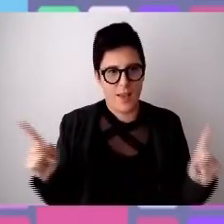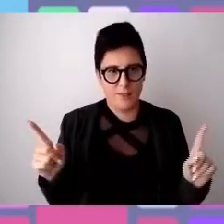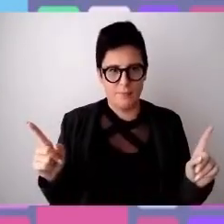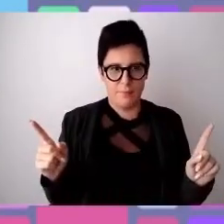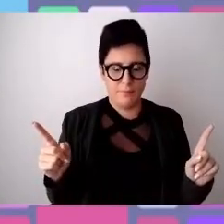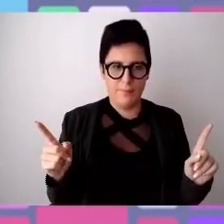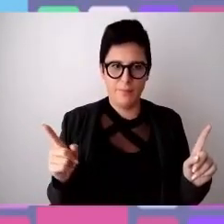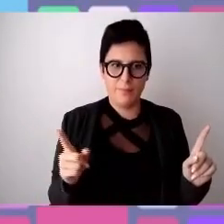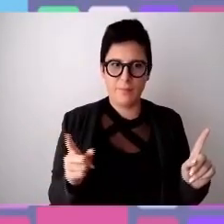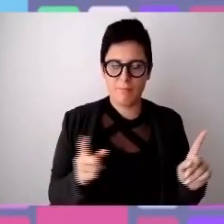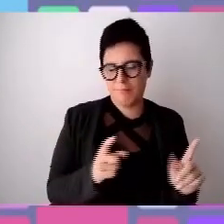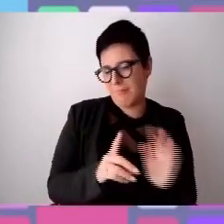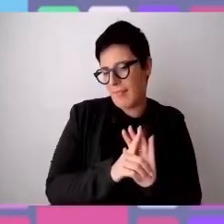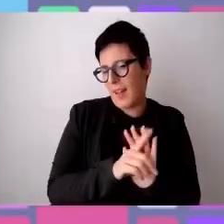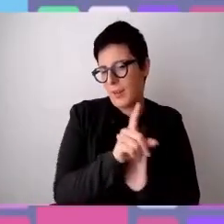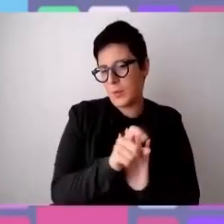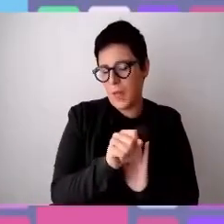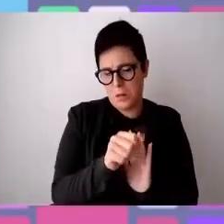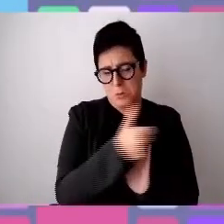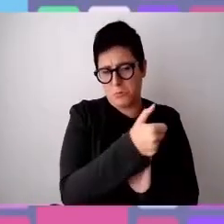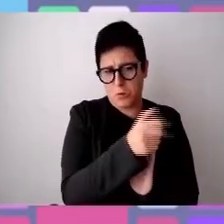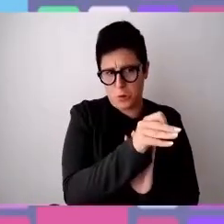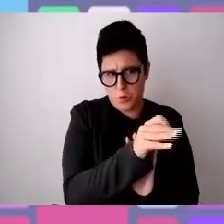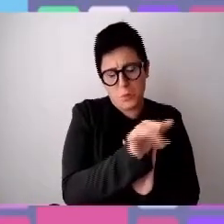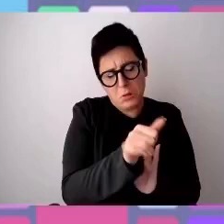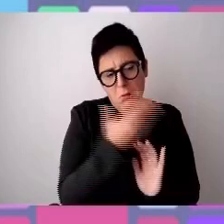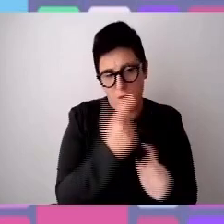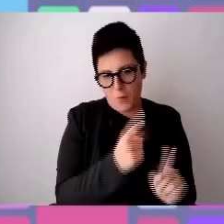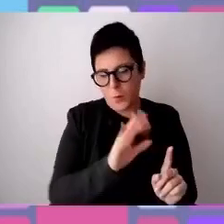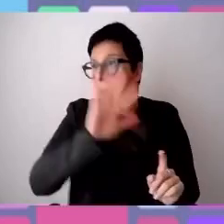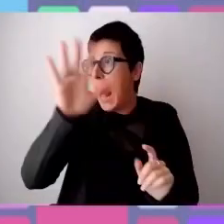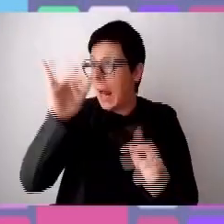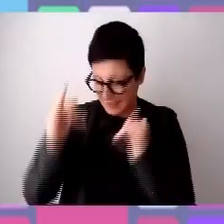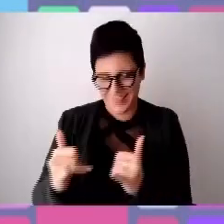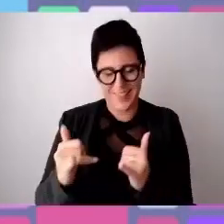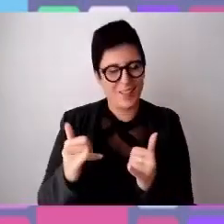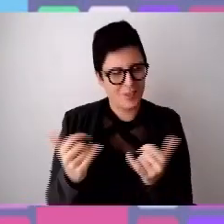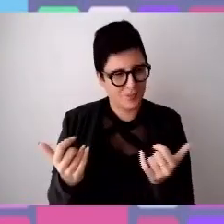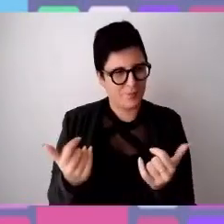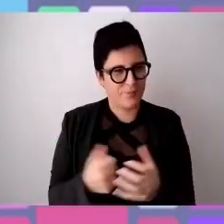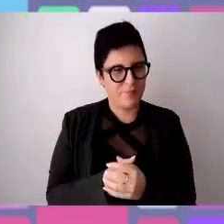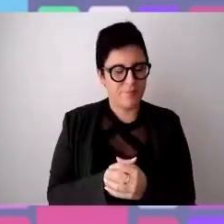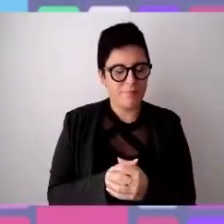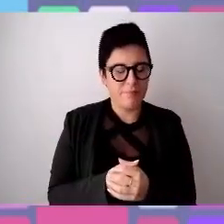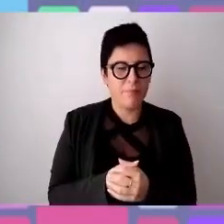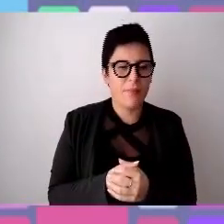Beppe Vio, per citare un'altra, che fanno davvero molto bene alla forza dell'inclusione che adesso torniamo al mondo del